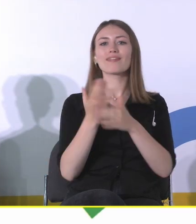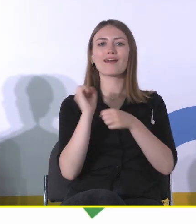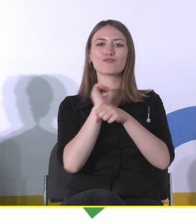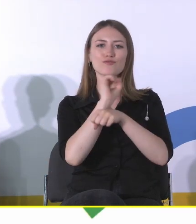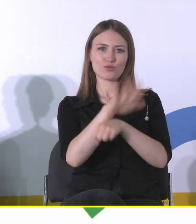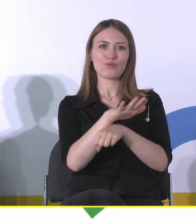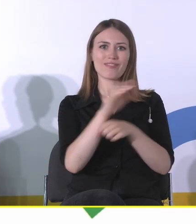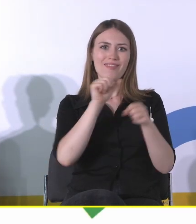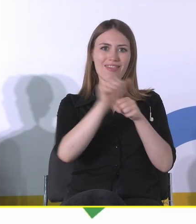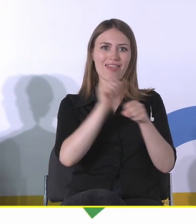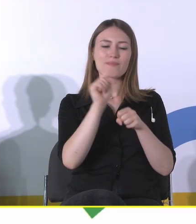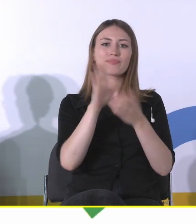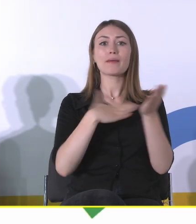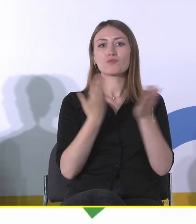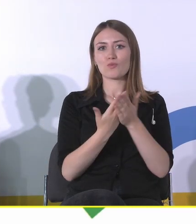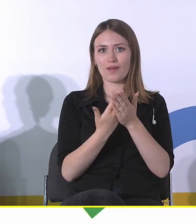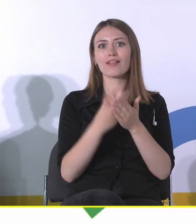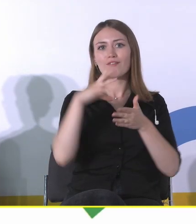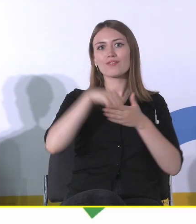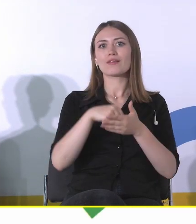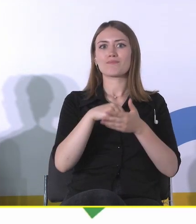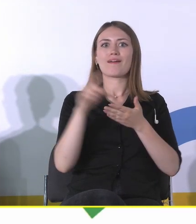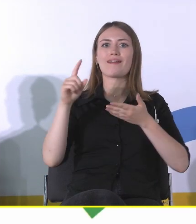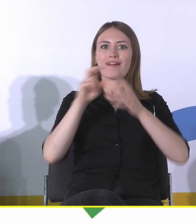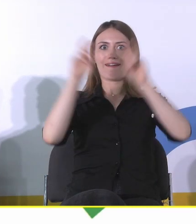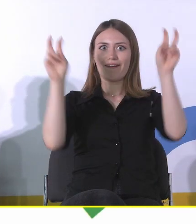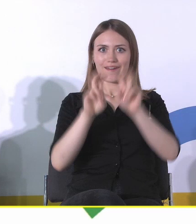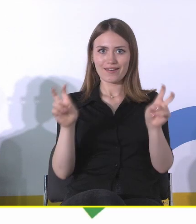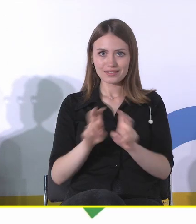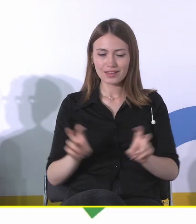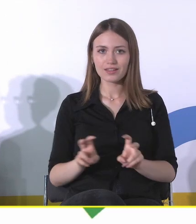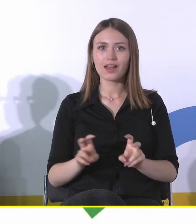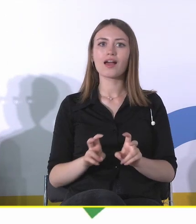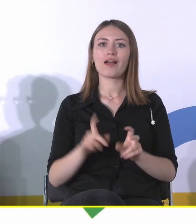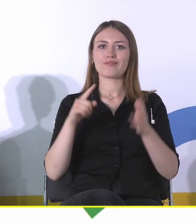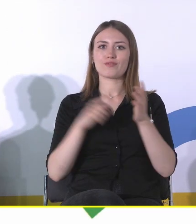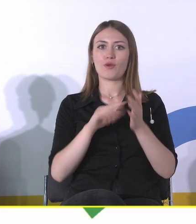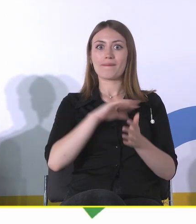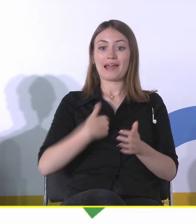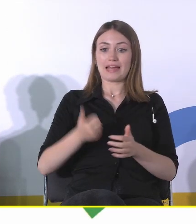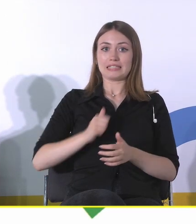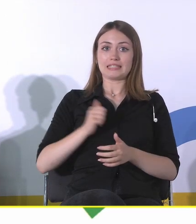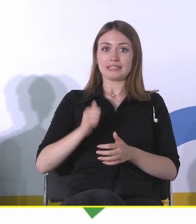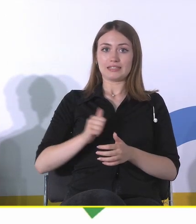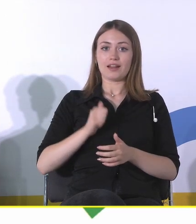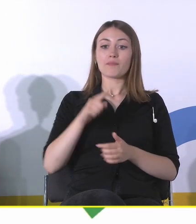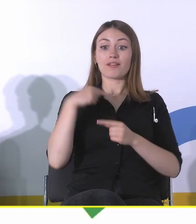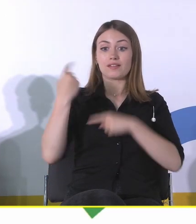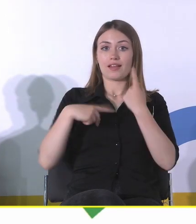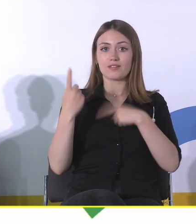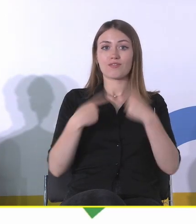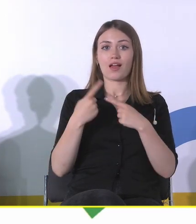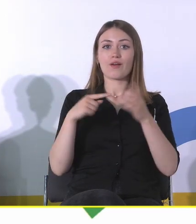że jak przychodzi kryzys, to te oczekiwania, czy jakby te odpowiedzi względem dziedzictwa pozostają na